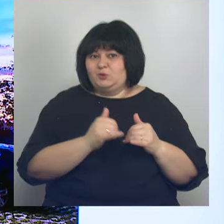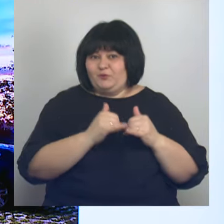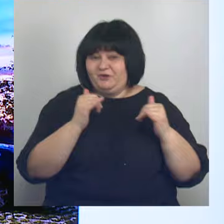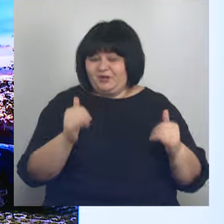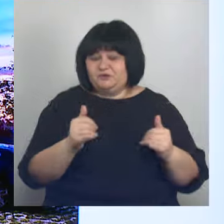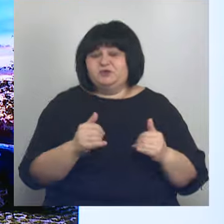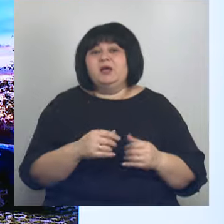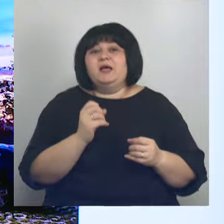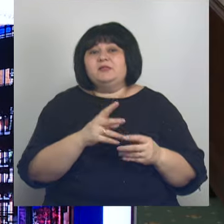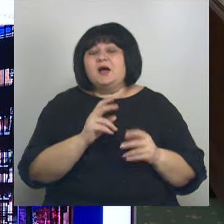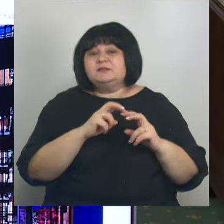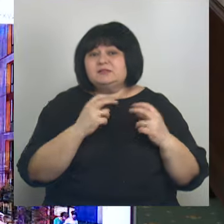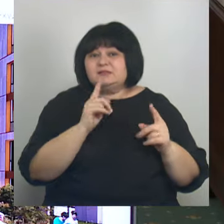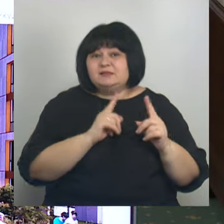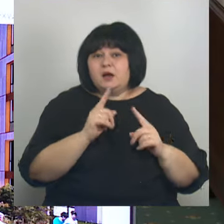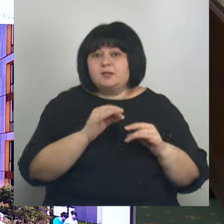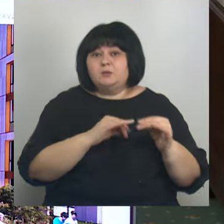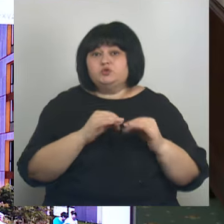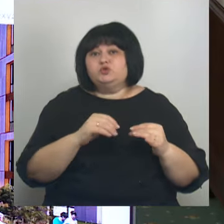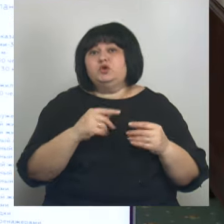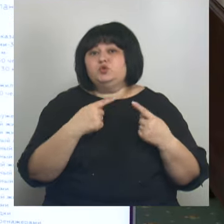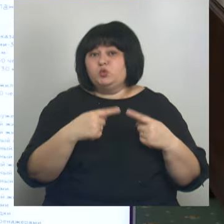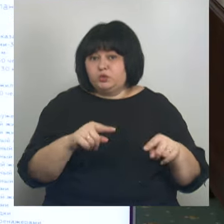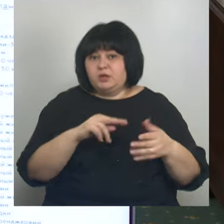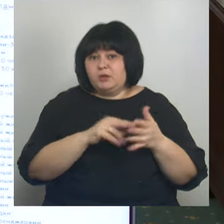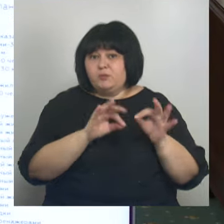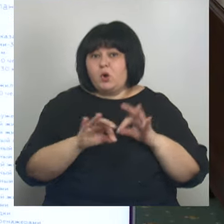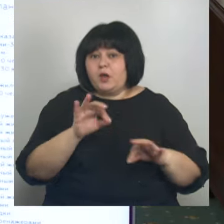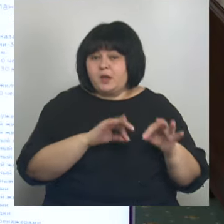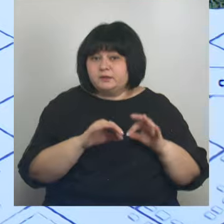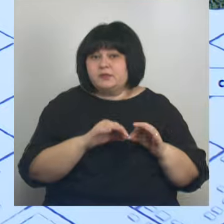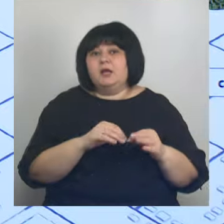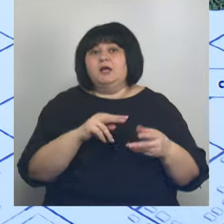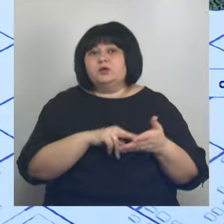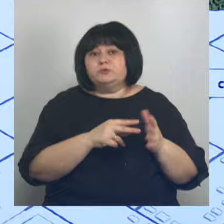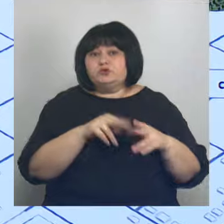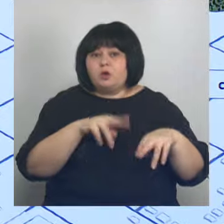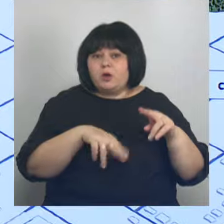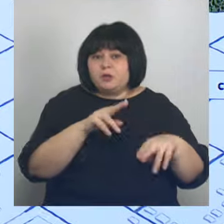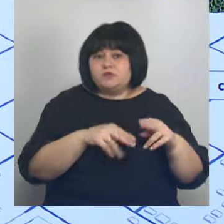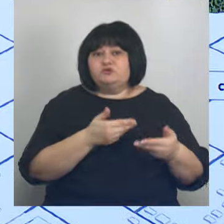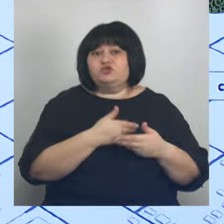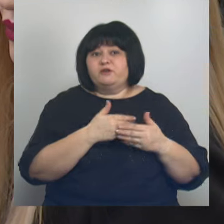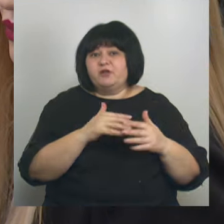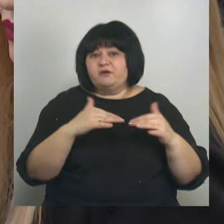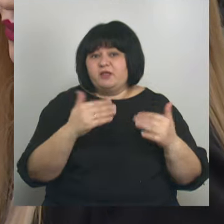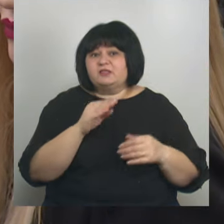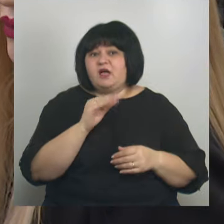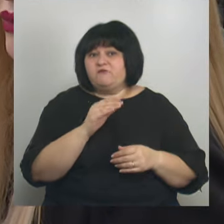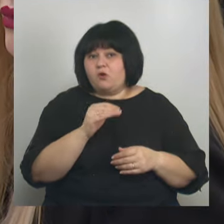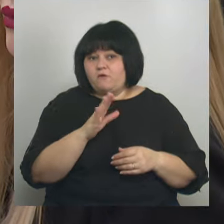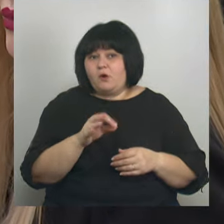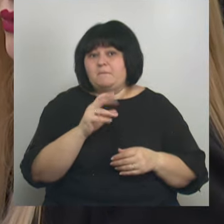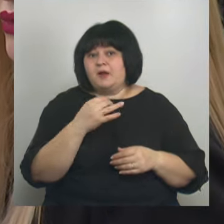Кроме того, на заседании обсудили и другие архитектурные проекты. В частности, концепцию строительства жилых кварталов в Таврово, Майском